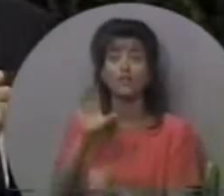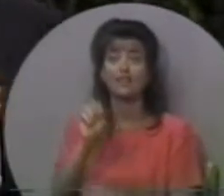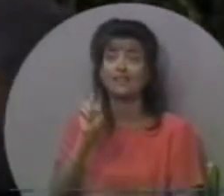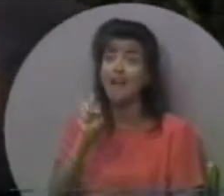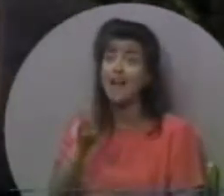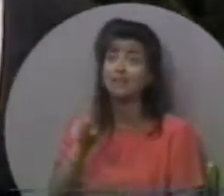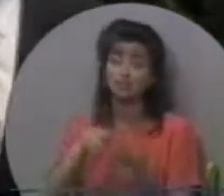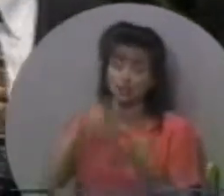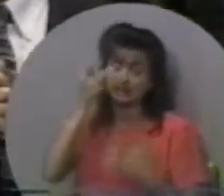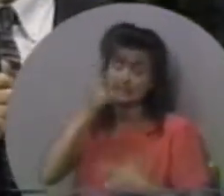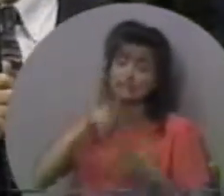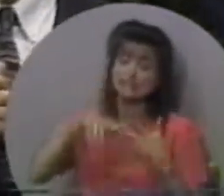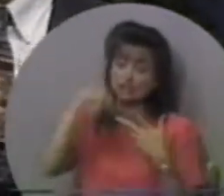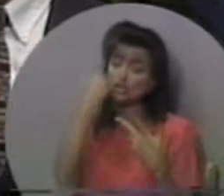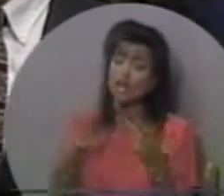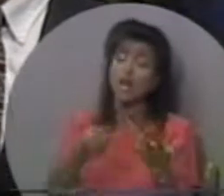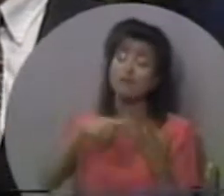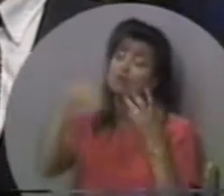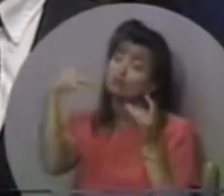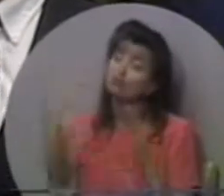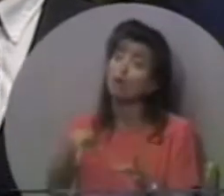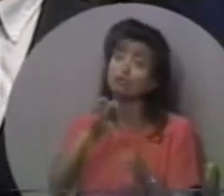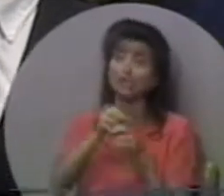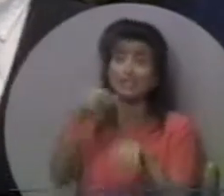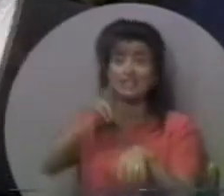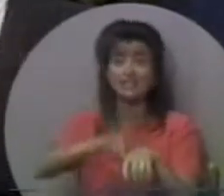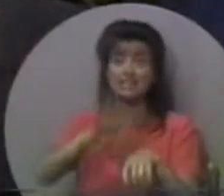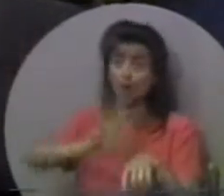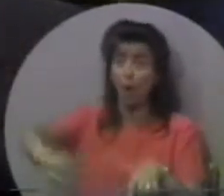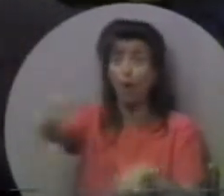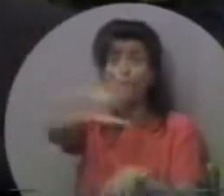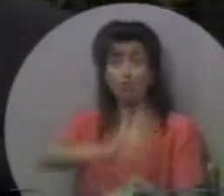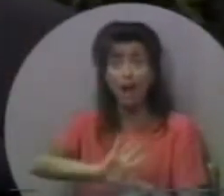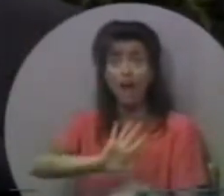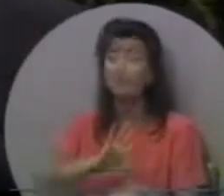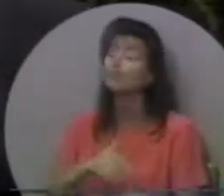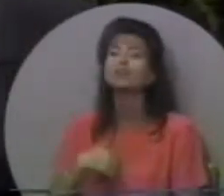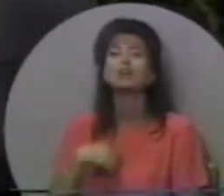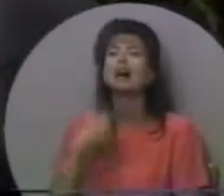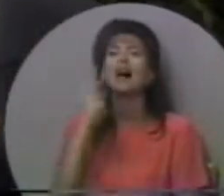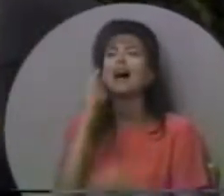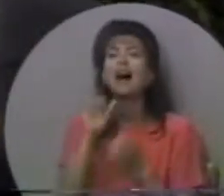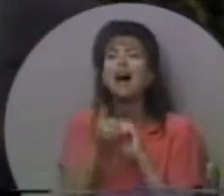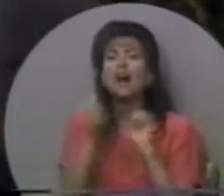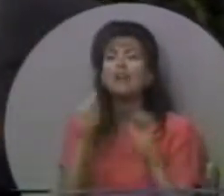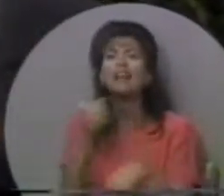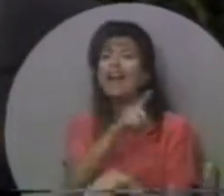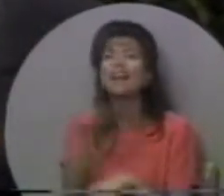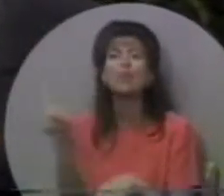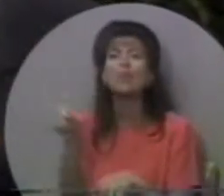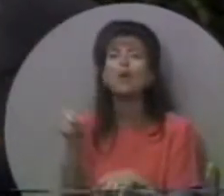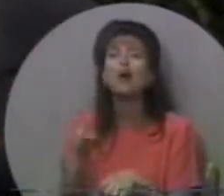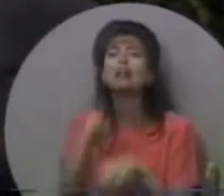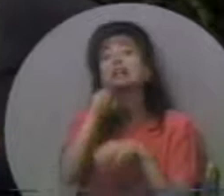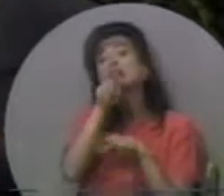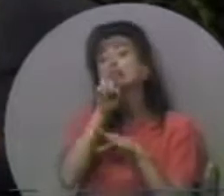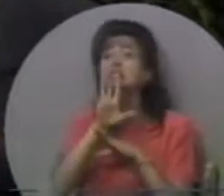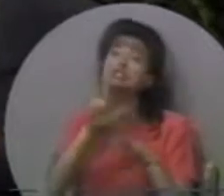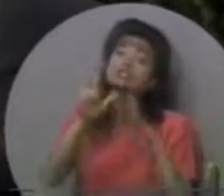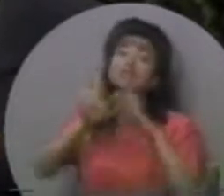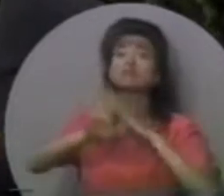З раком, і хворобами, і зневагою цієї нації повсюди. Я не